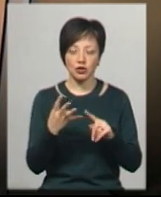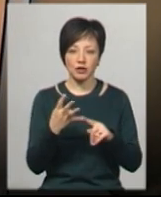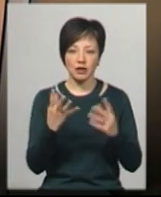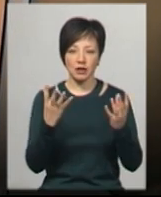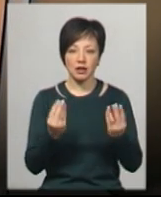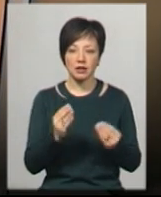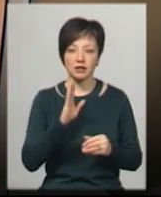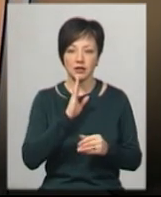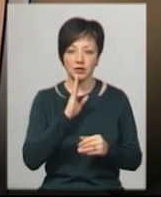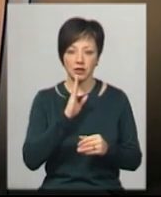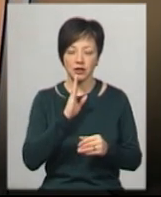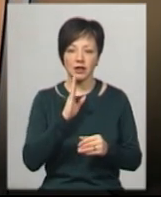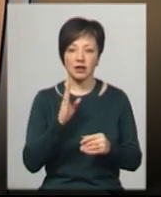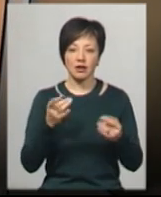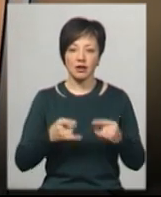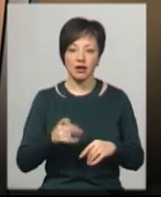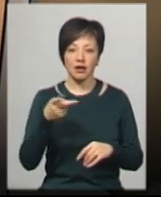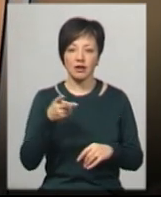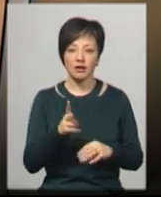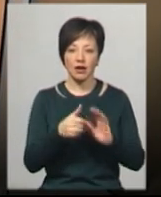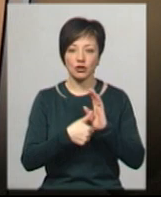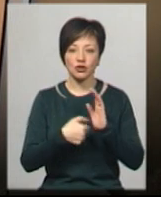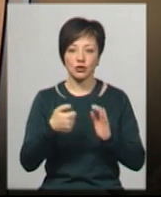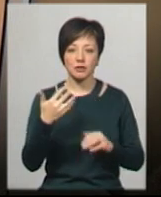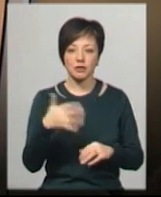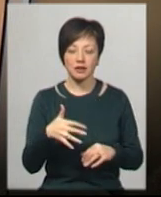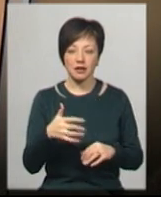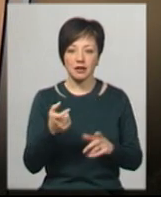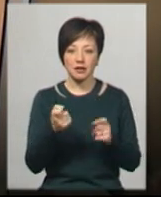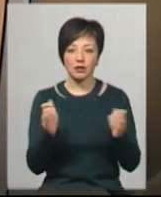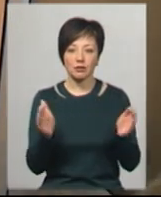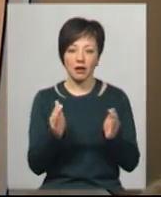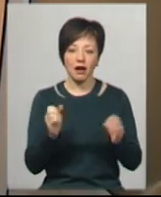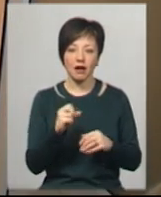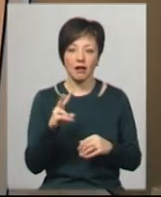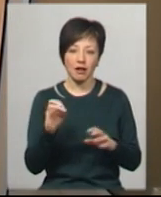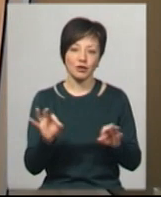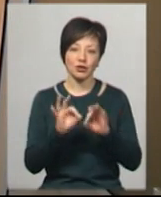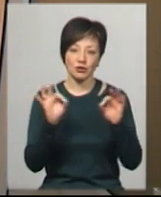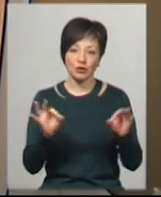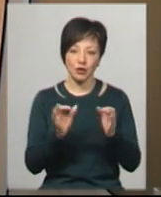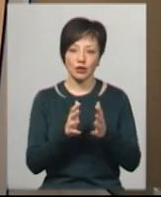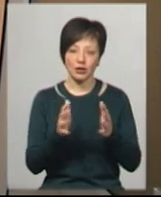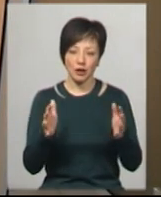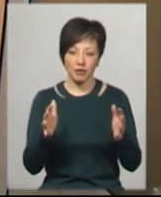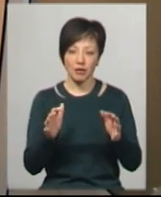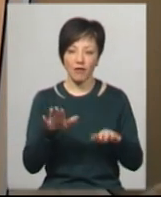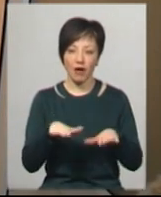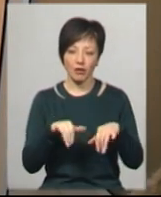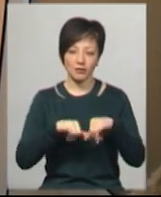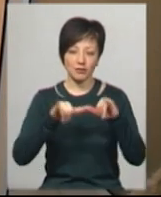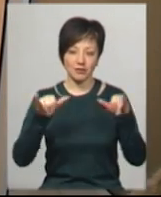день. Дівчинка родилася з вагою 2650. Трошки маленька, але нічого. Ми вже ростемо. Вже набрали